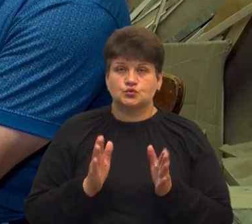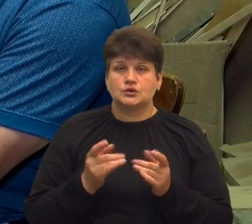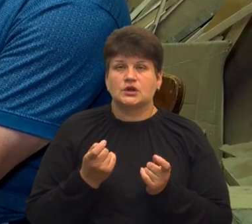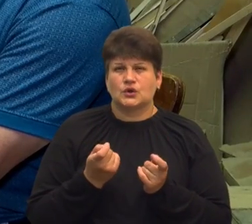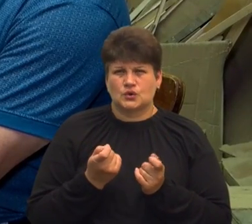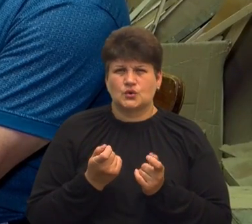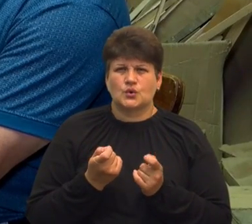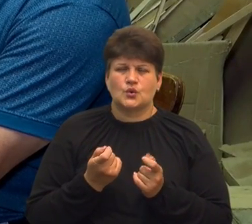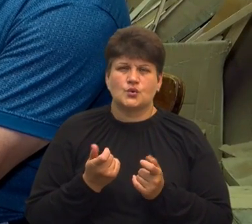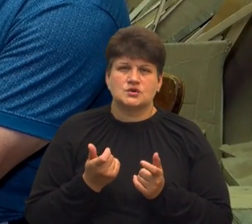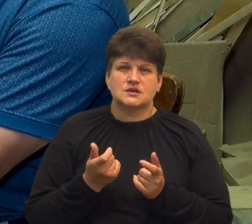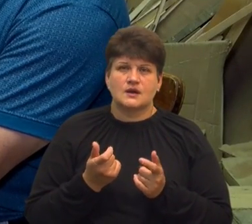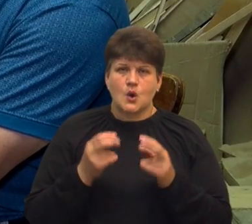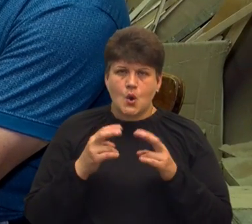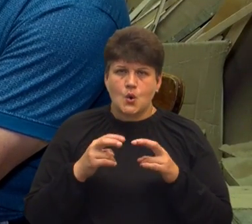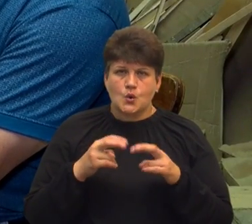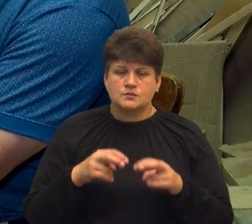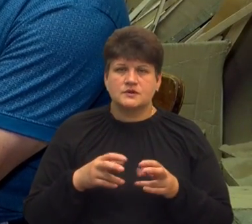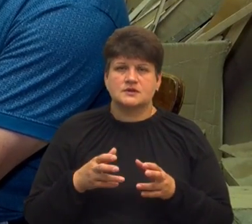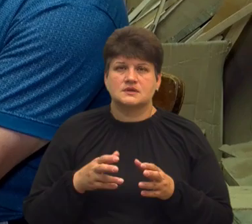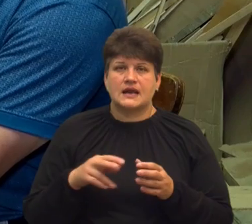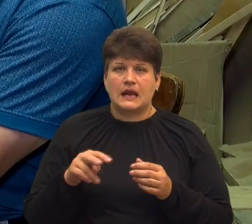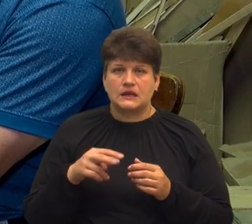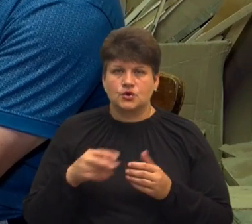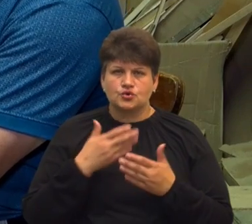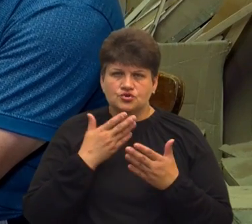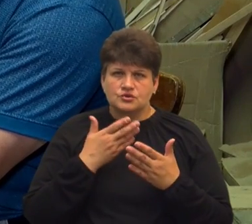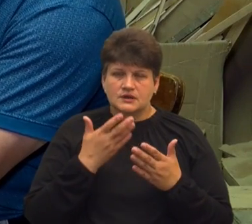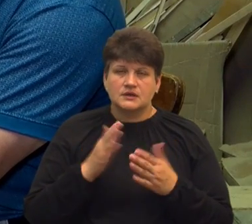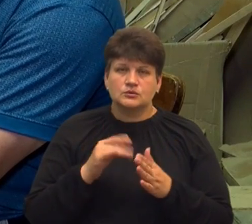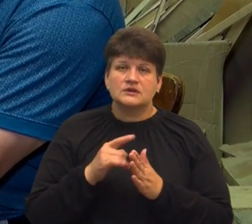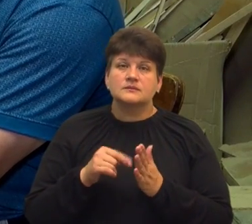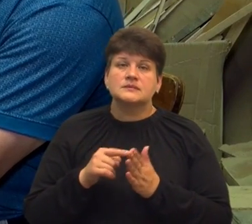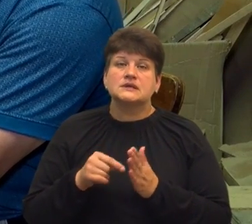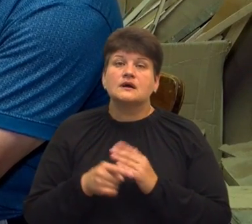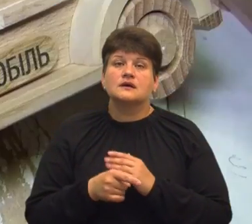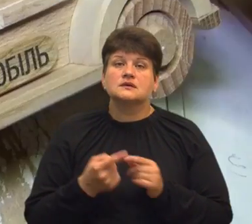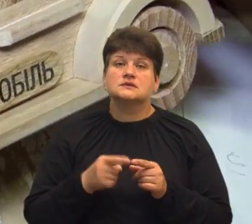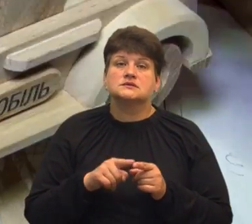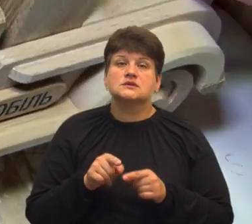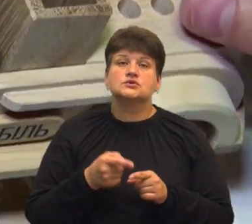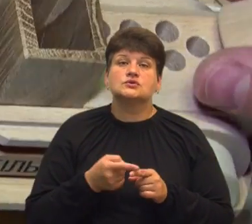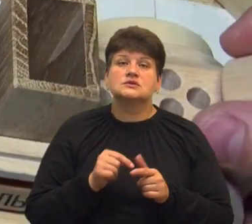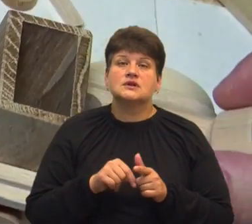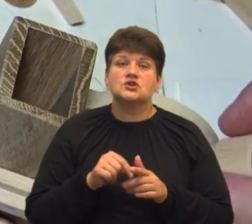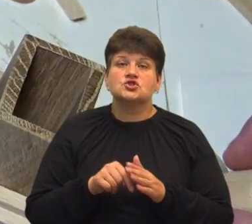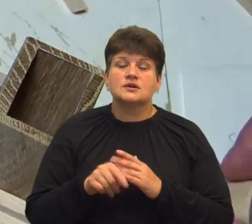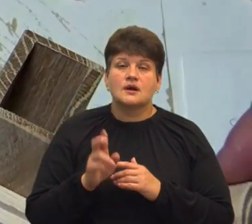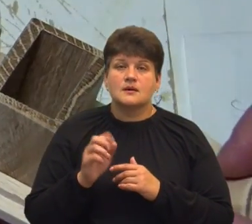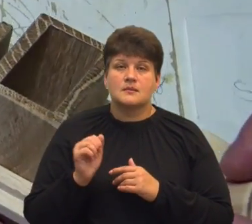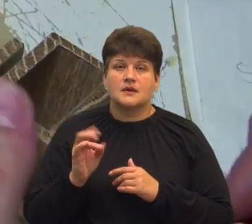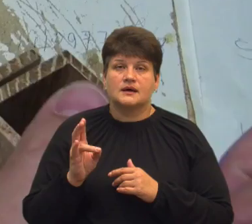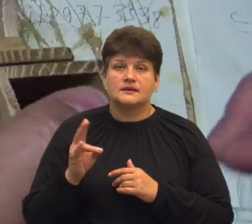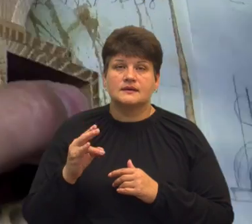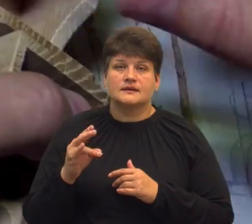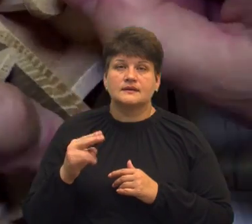розбиратися в літерах, буде починати читати, буде задавати питання, а що тут таке Бандера Мобіль? Ну, от і буде таке пояснення.